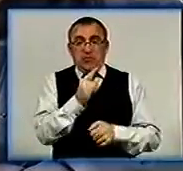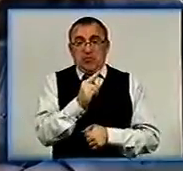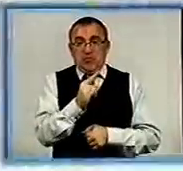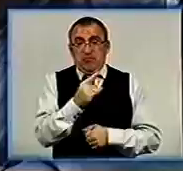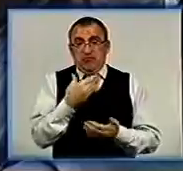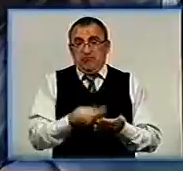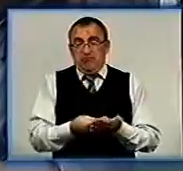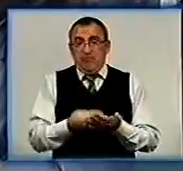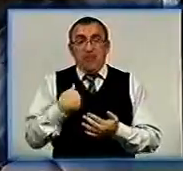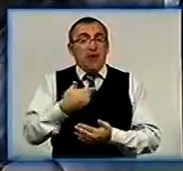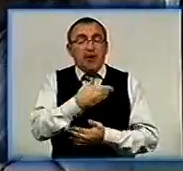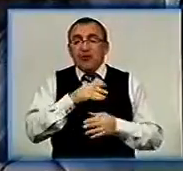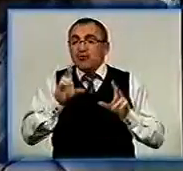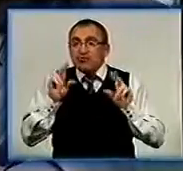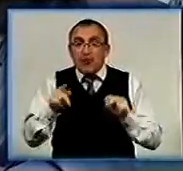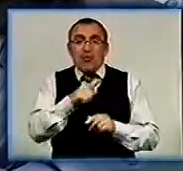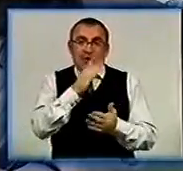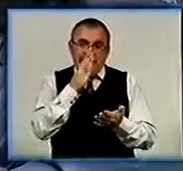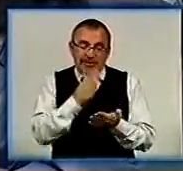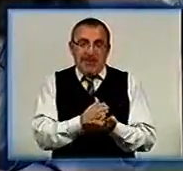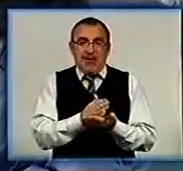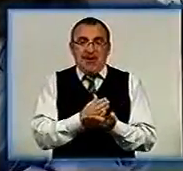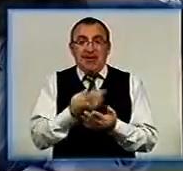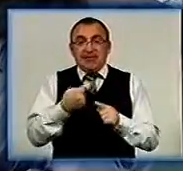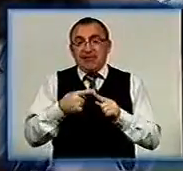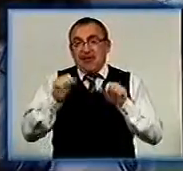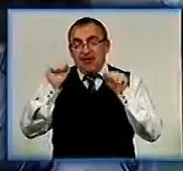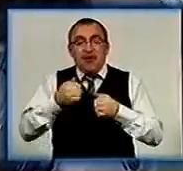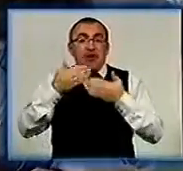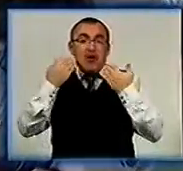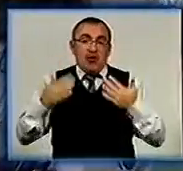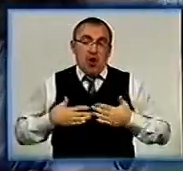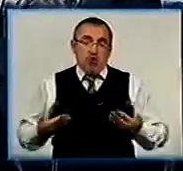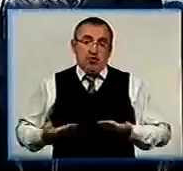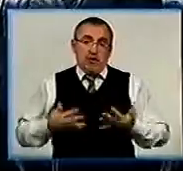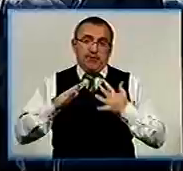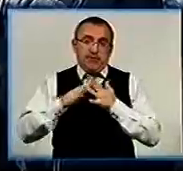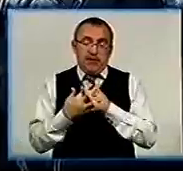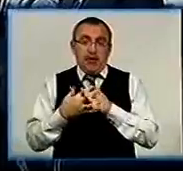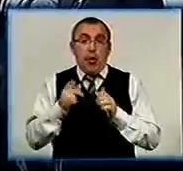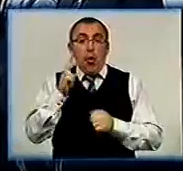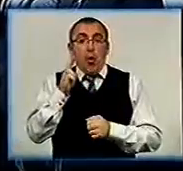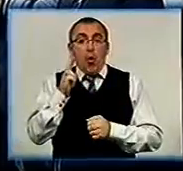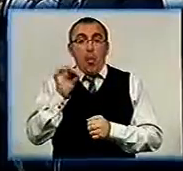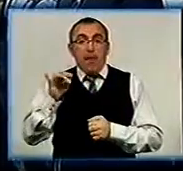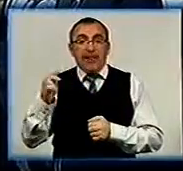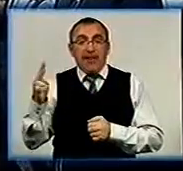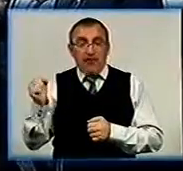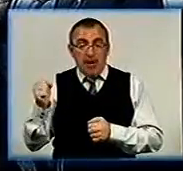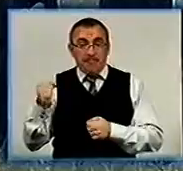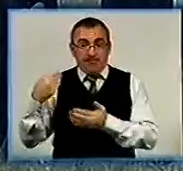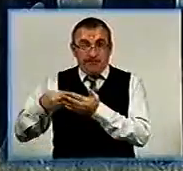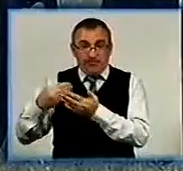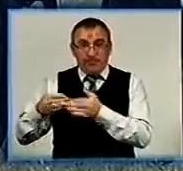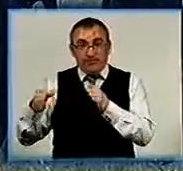своїми дітьми. Ми дуже щасливі, що він у нас є, тому що це змога полегшити наше життя в селі. А це вже компаніївка. Тут за кошти фонду